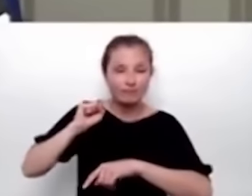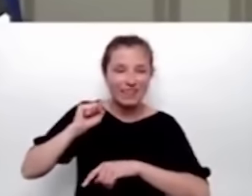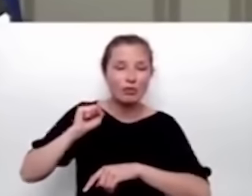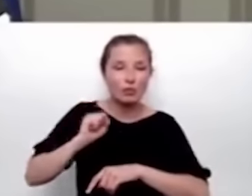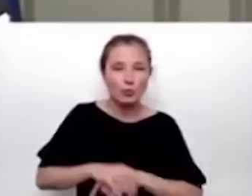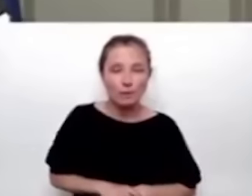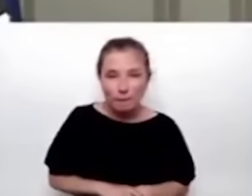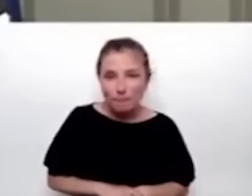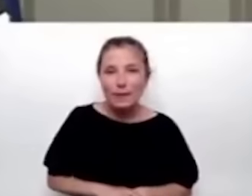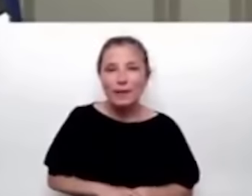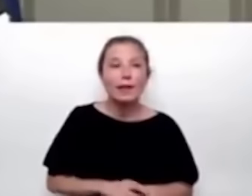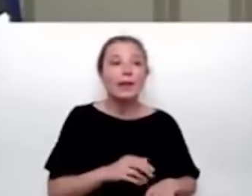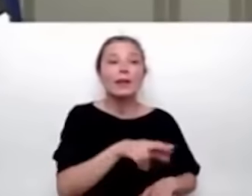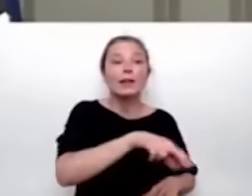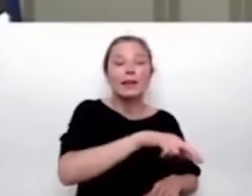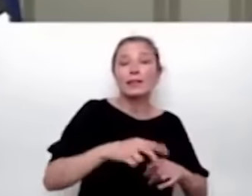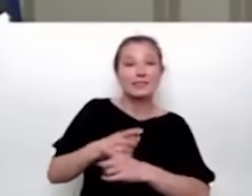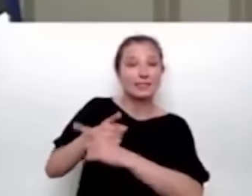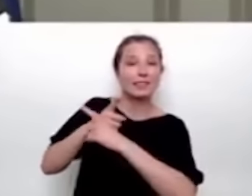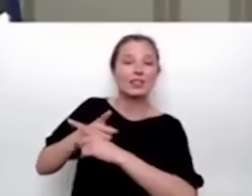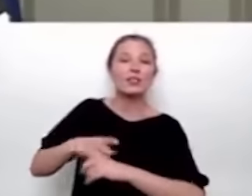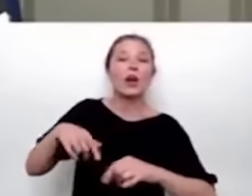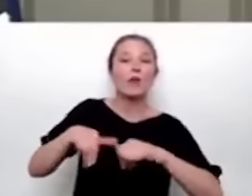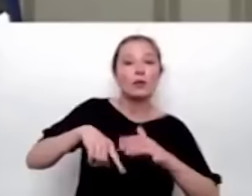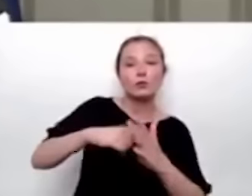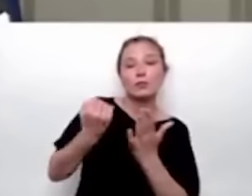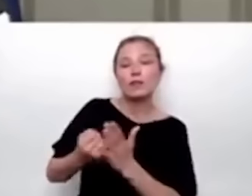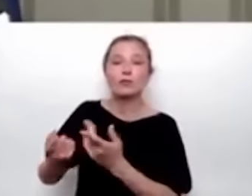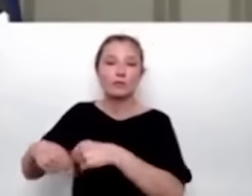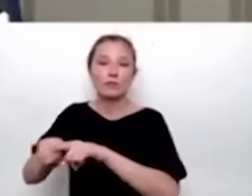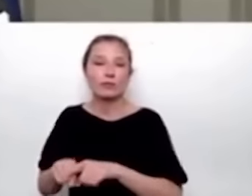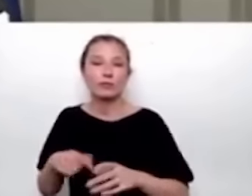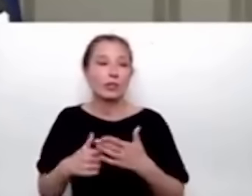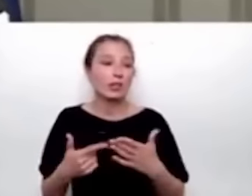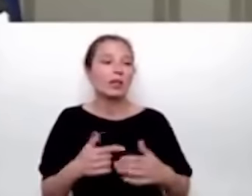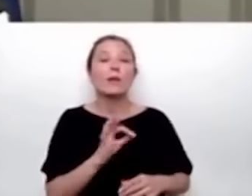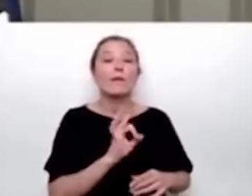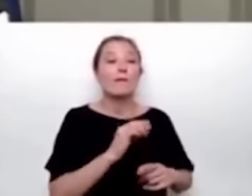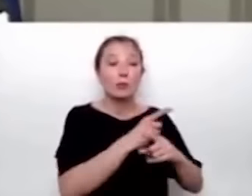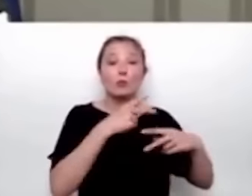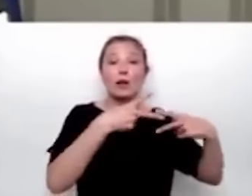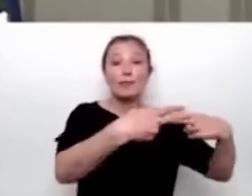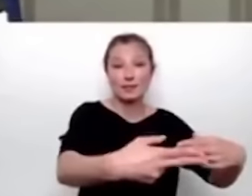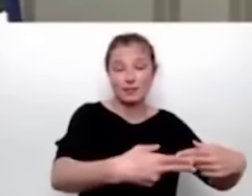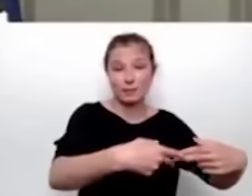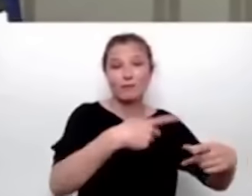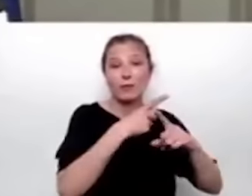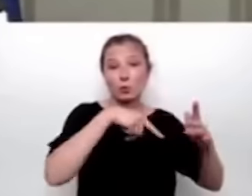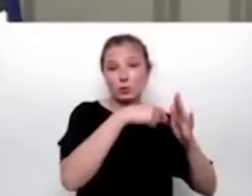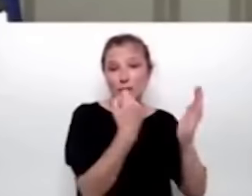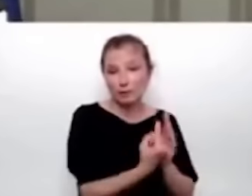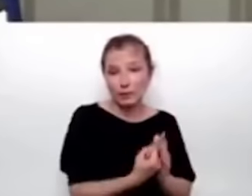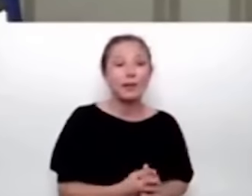I korzystając z tej niezależności, Krajowa Rada stanowczo sprzeciwia się zarówno likwidacji mediów publicznych dokonanych przez ministra kultury,